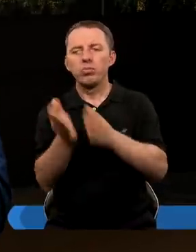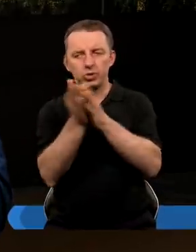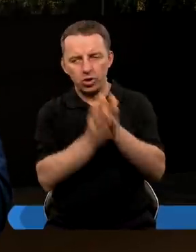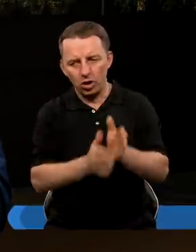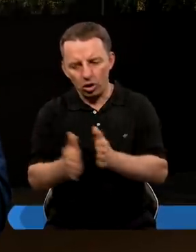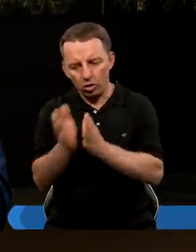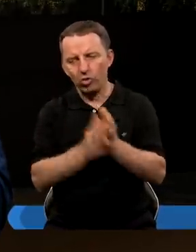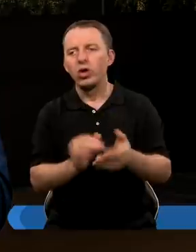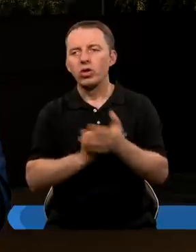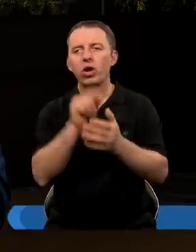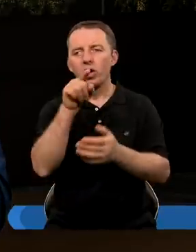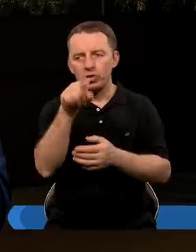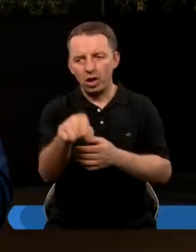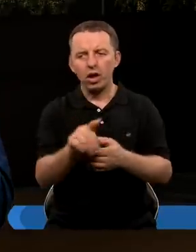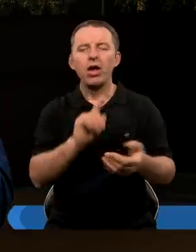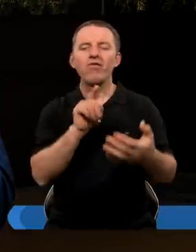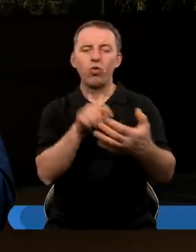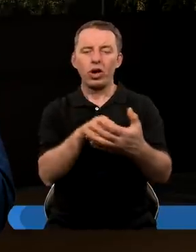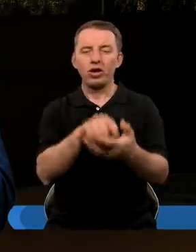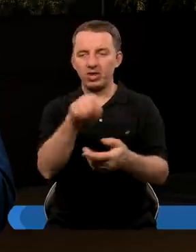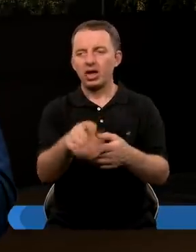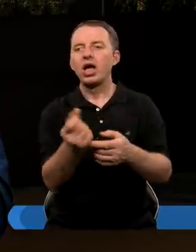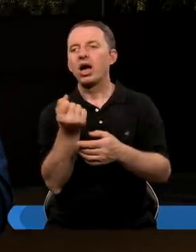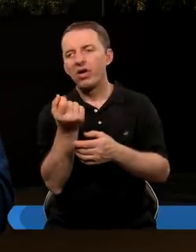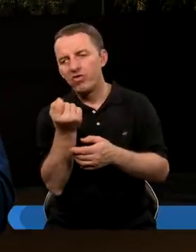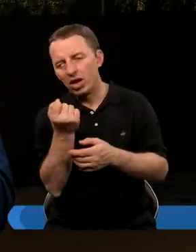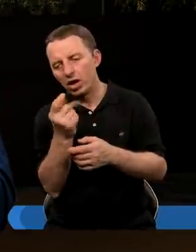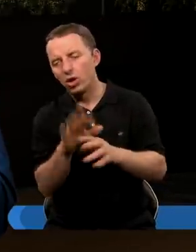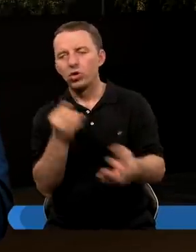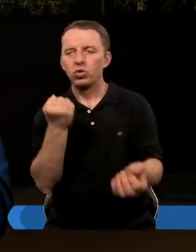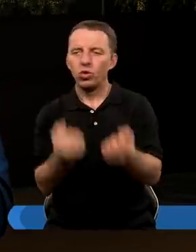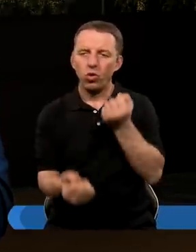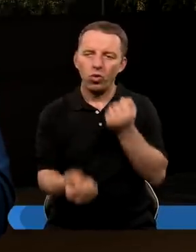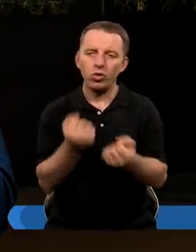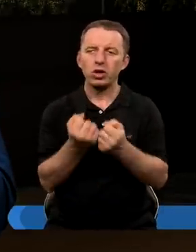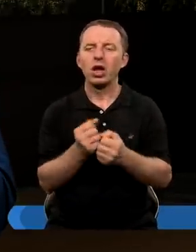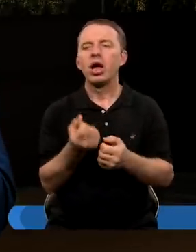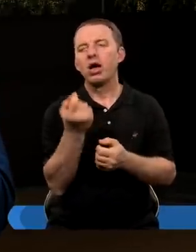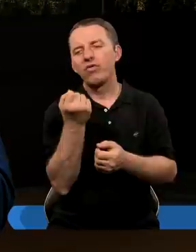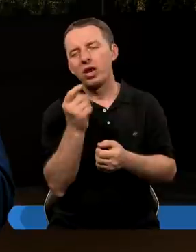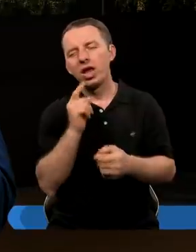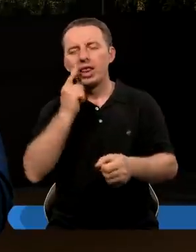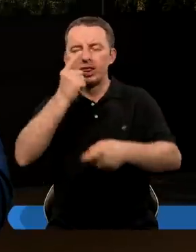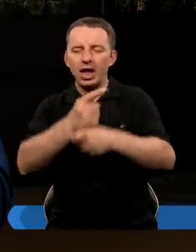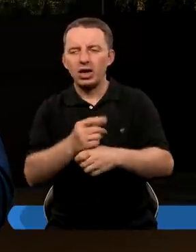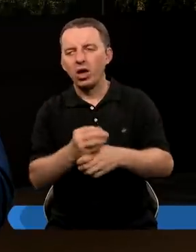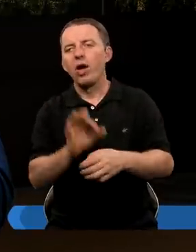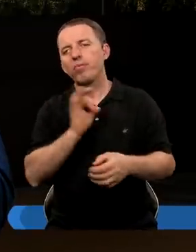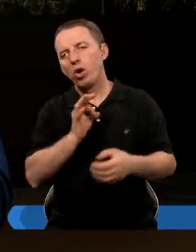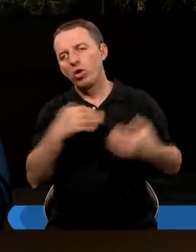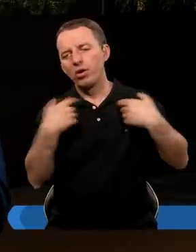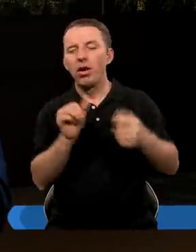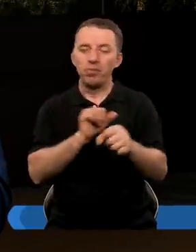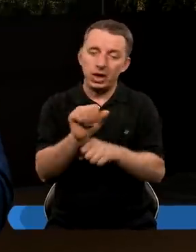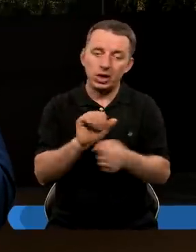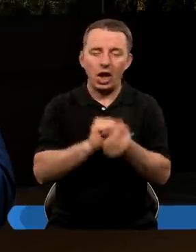przygotowuje do tego, że właśnie w takich chwilach, które będą trudne, które będą chwile decyzyjne o moim